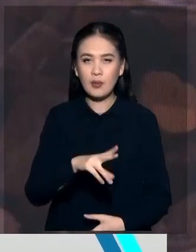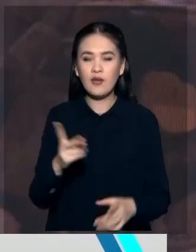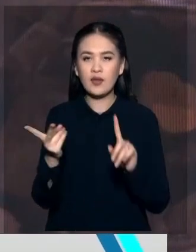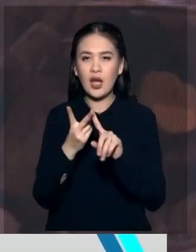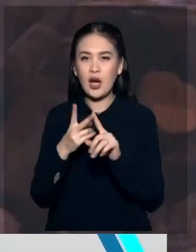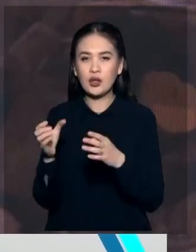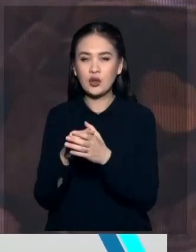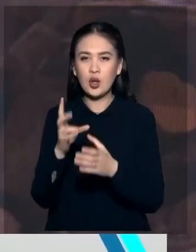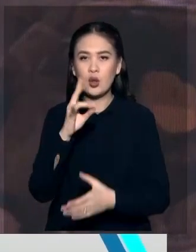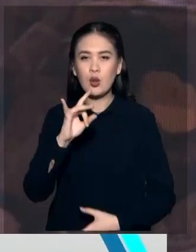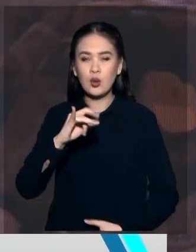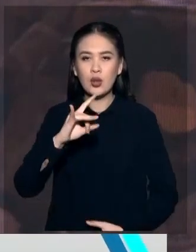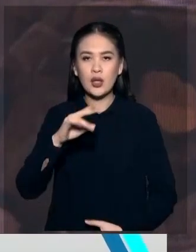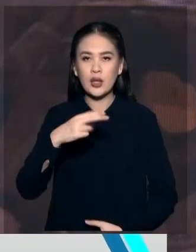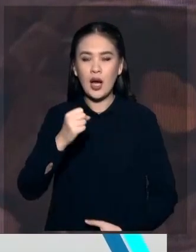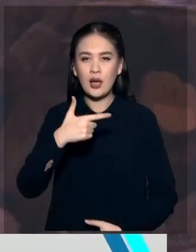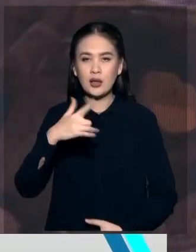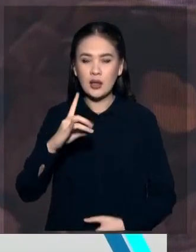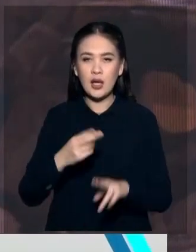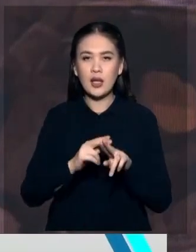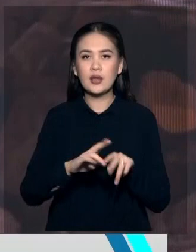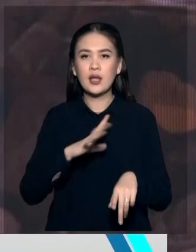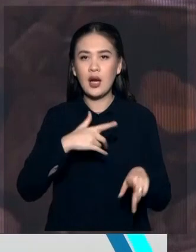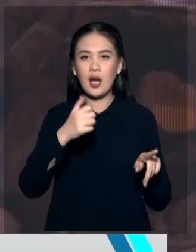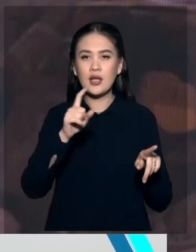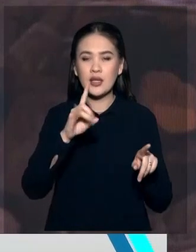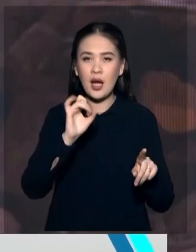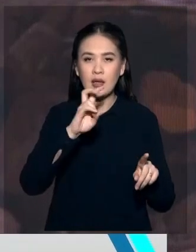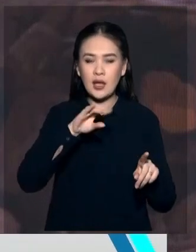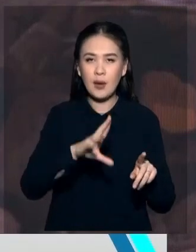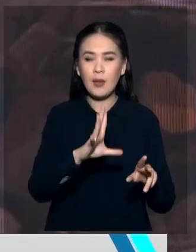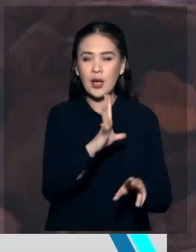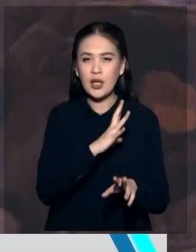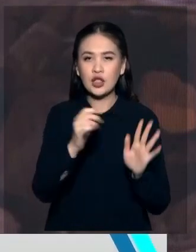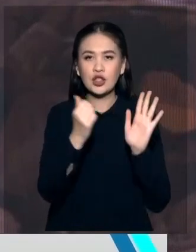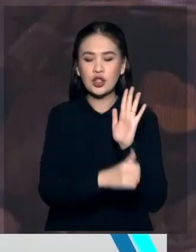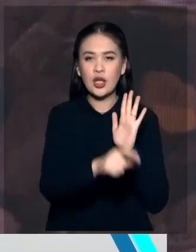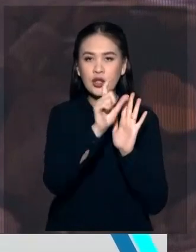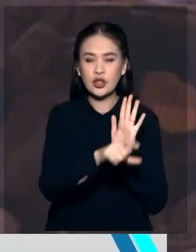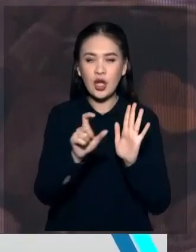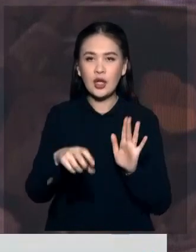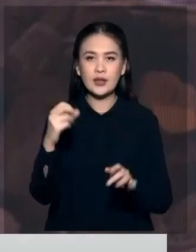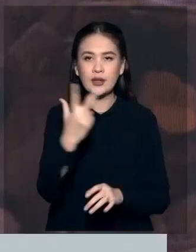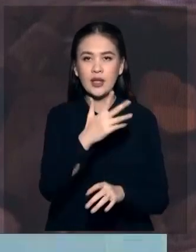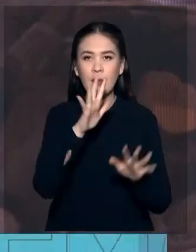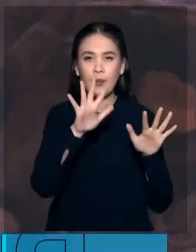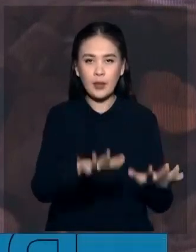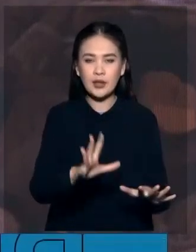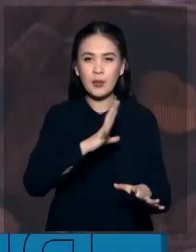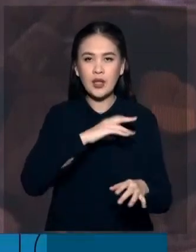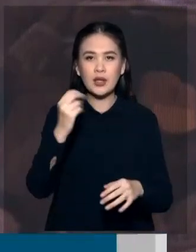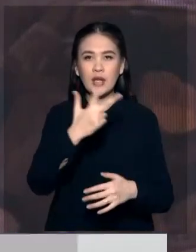работала в городе Нурдагы. В Газиантепе у наших спасателей примерно 60 человек было три объекта. Это три